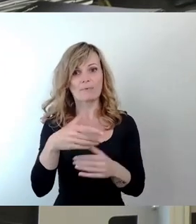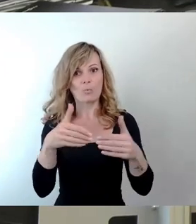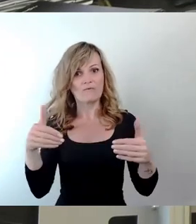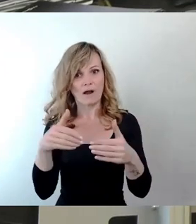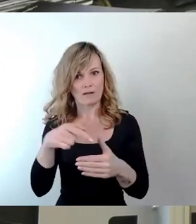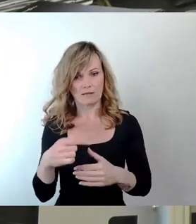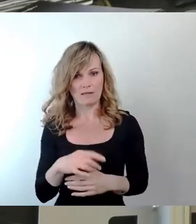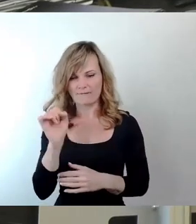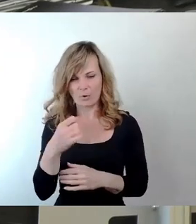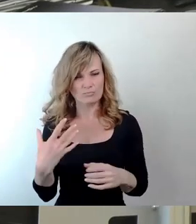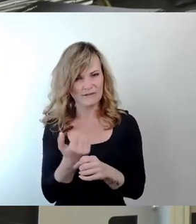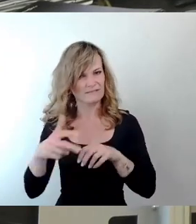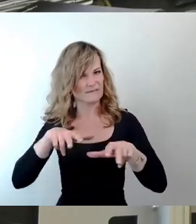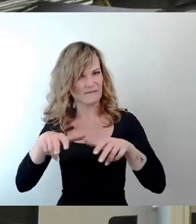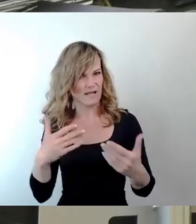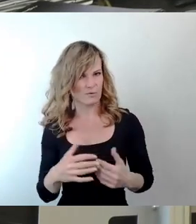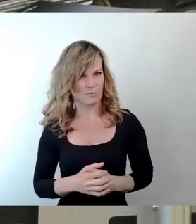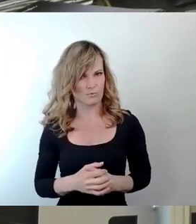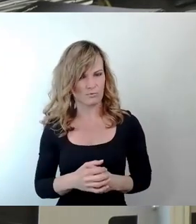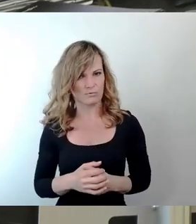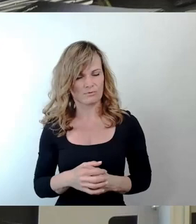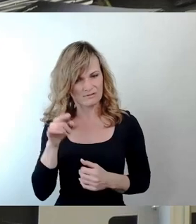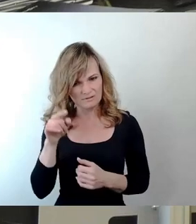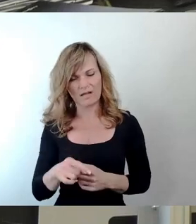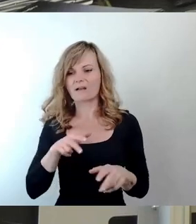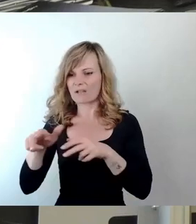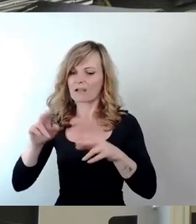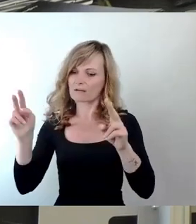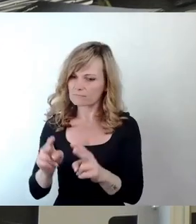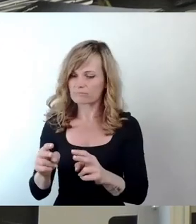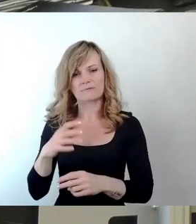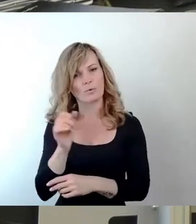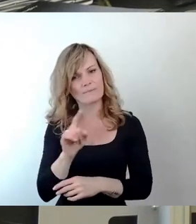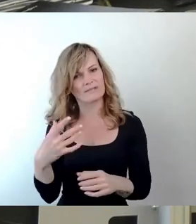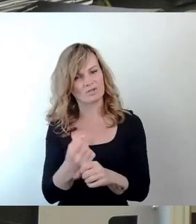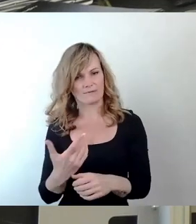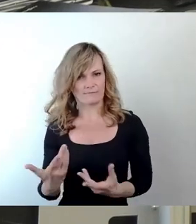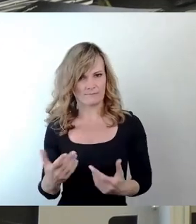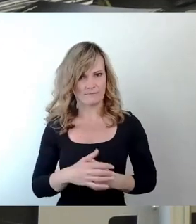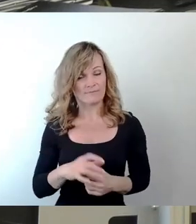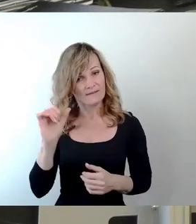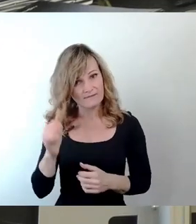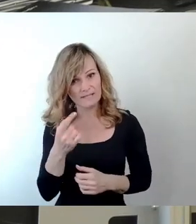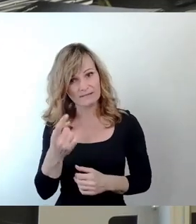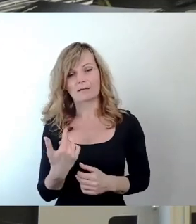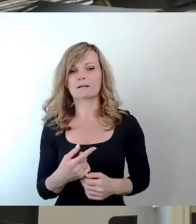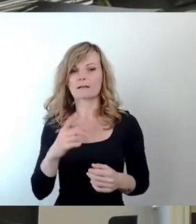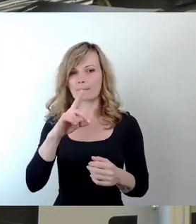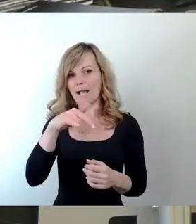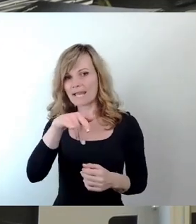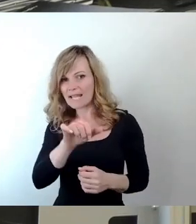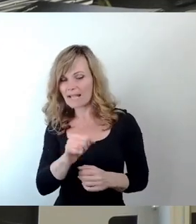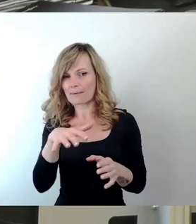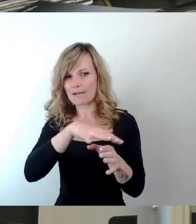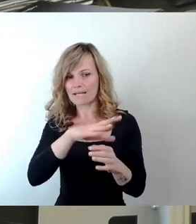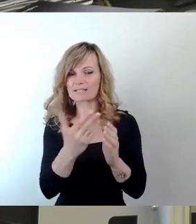nicht hin? Warum kriegen wir da nicht hin, den Verkehr runterzunehmen? Warum kriegen wir es nicht hin, dort wirklich wieder einen Palaisplatz zu haben, einen Neustädter